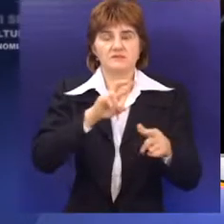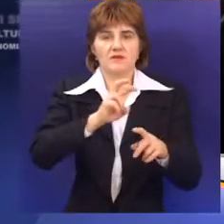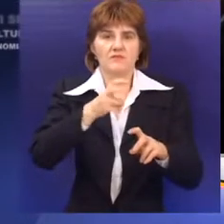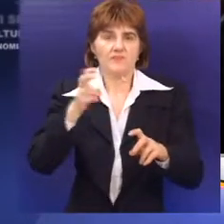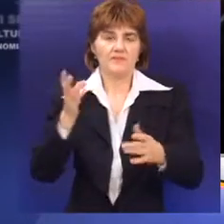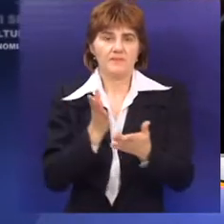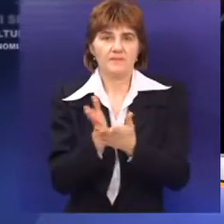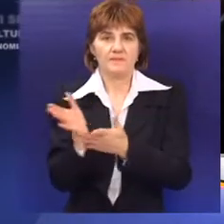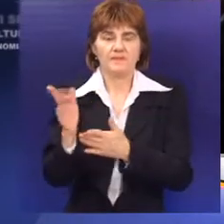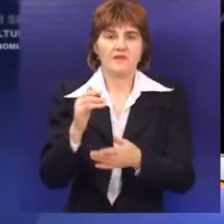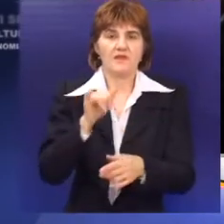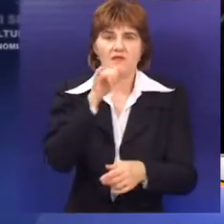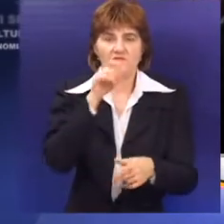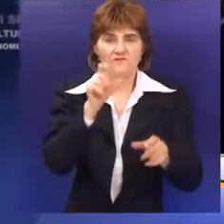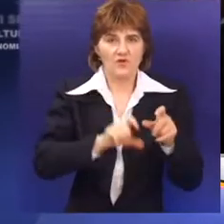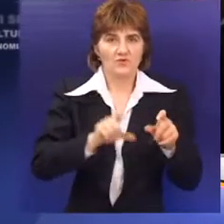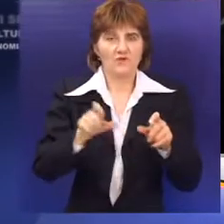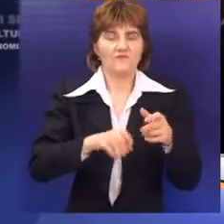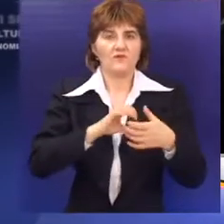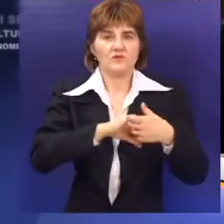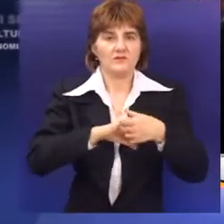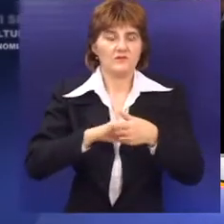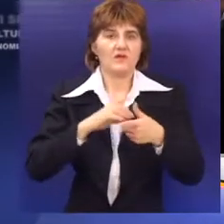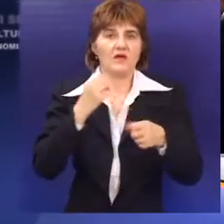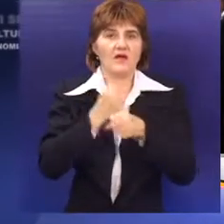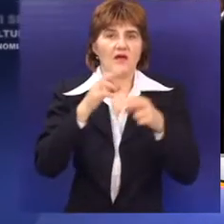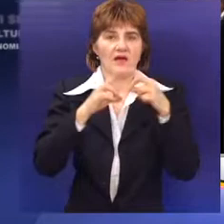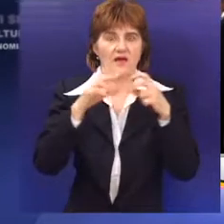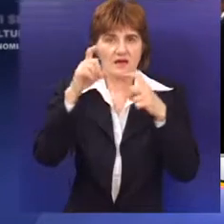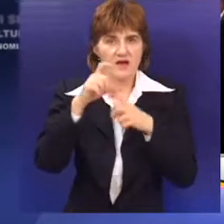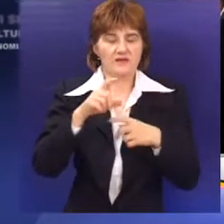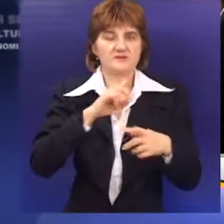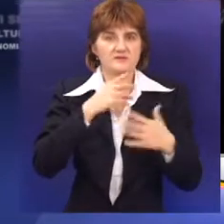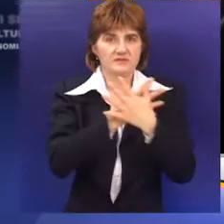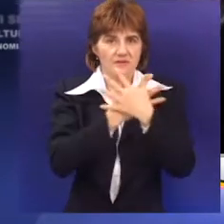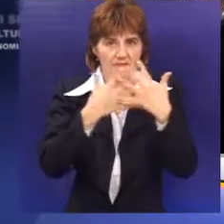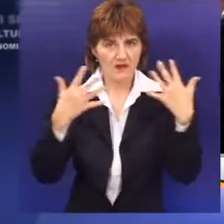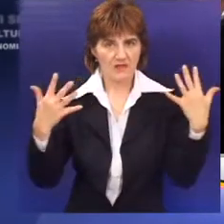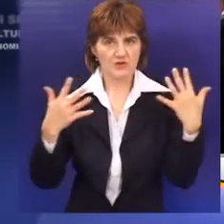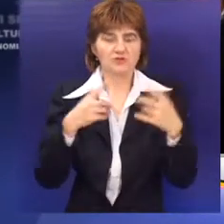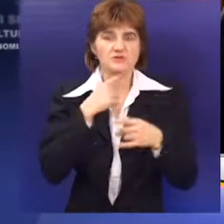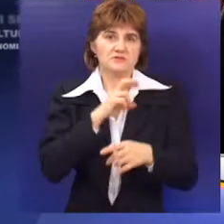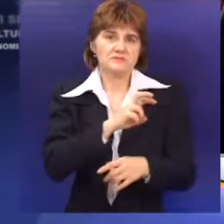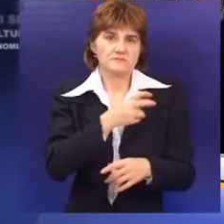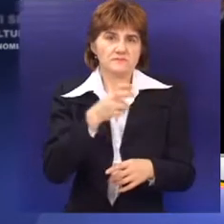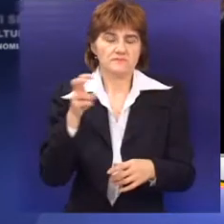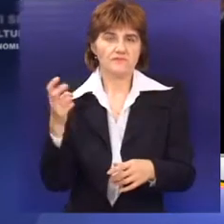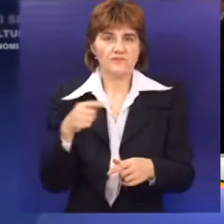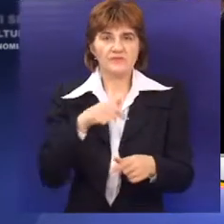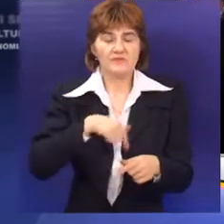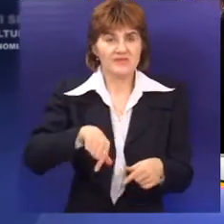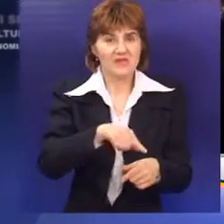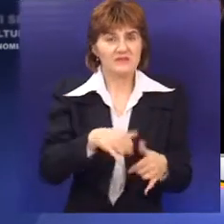projekti su bili projekat gasovoda, vodovodne, kanalizacijone mreže, putne mreže. Ovaj objekat koji je danas počeo da se gradi